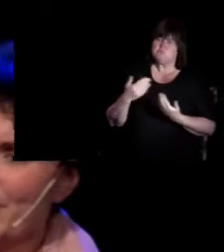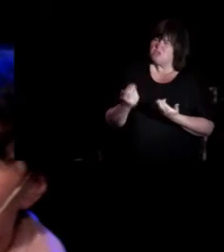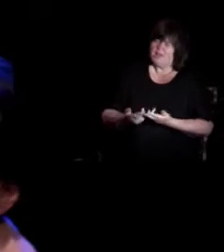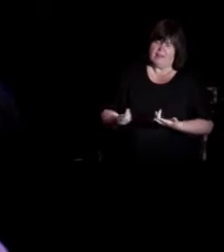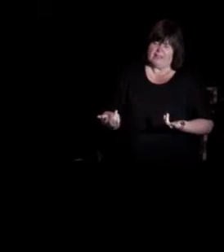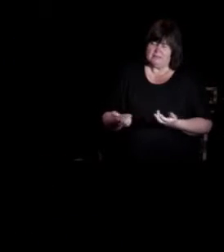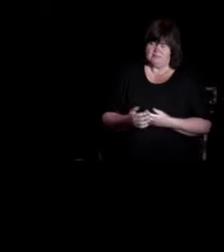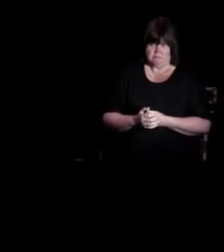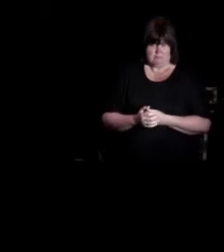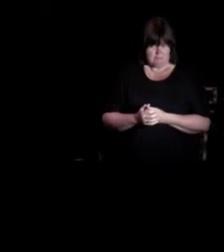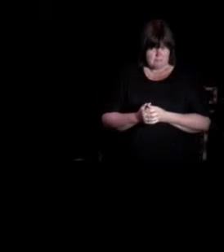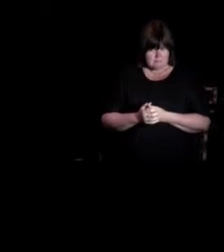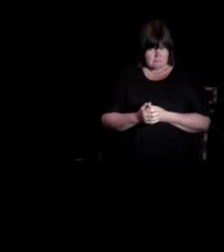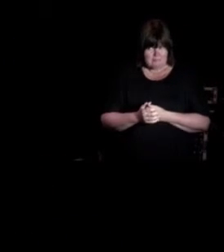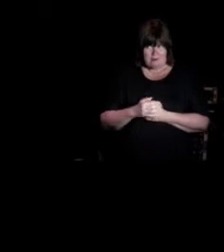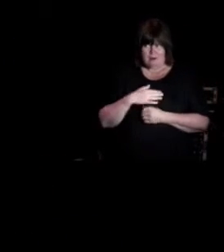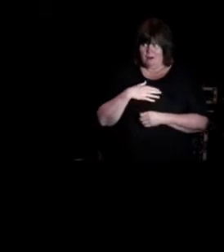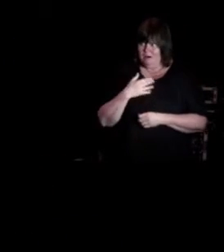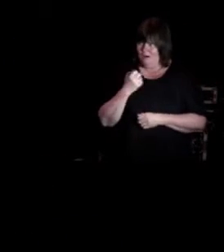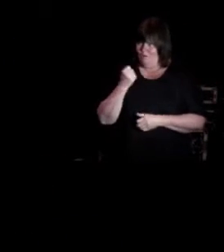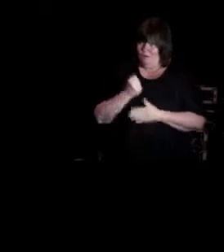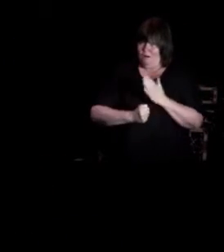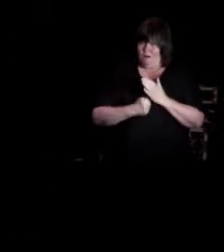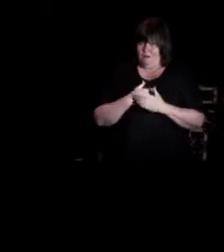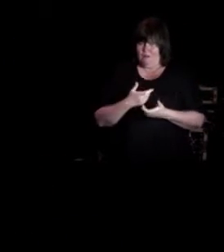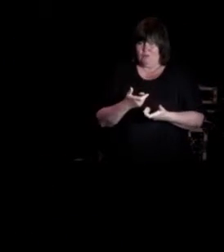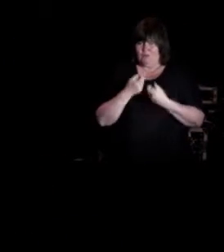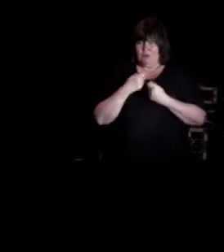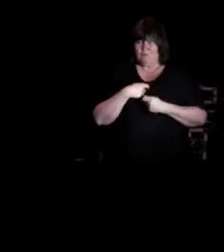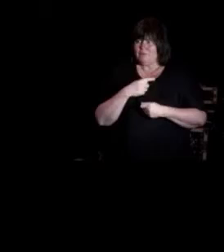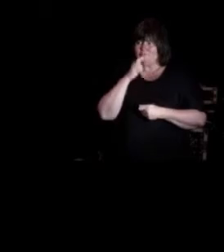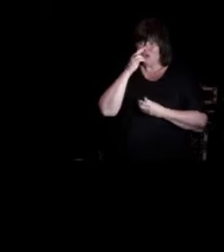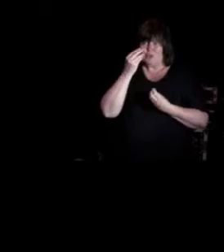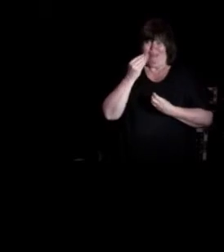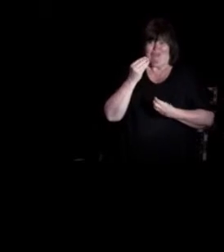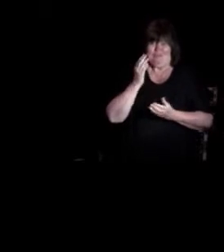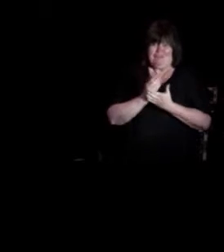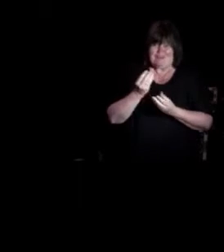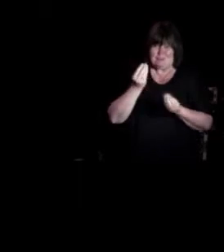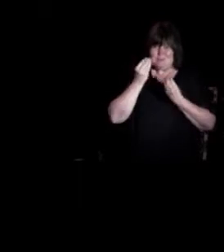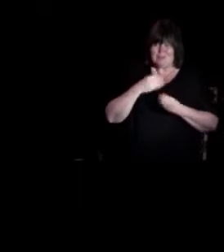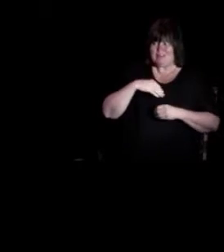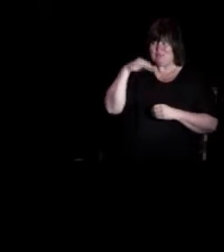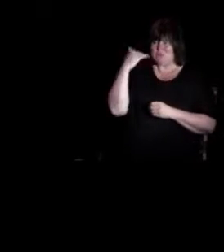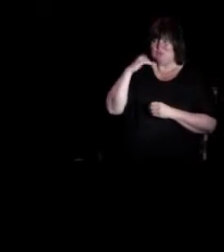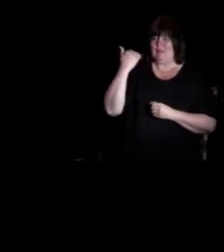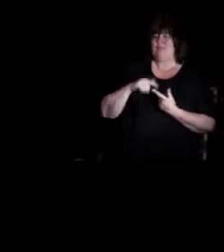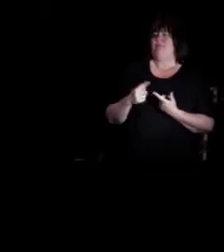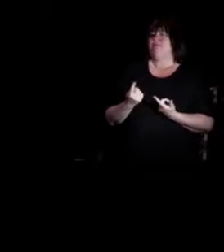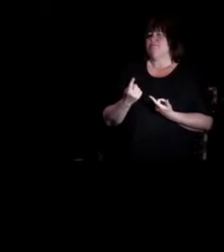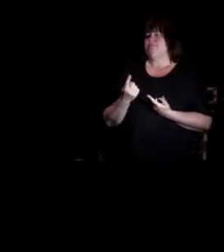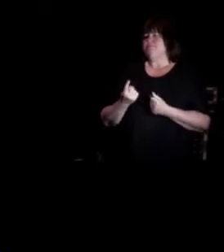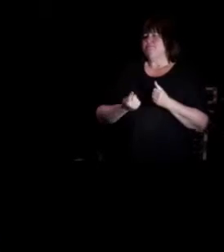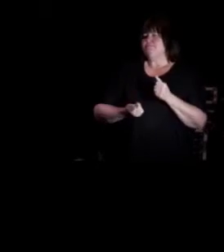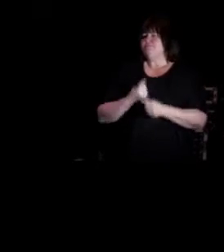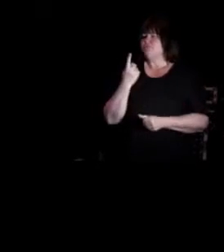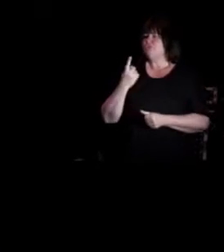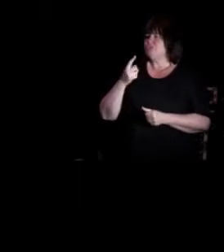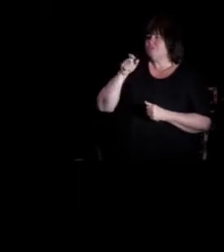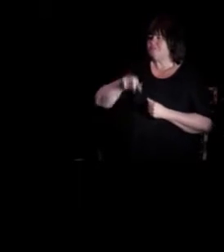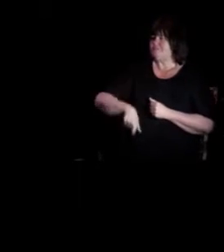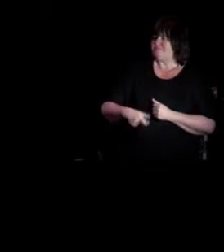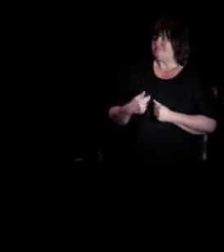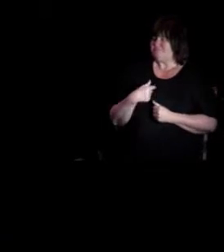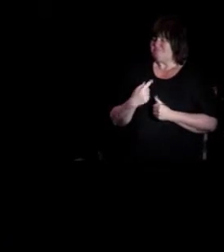Og det var litt tøft å ta når du er helt ny ut da, eller var jo ikke ny ut da en gang jeg student. Og den første klienten, ja.